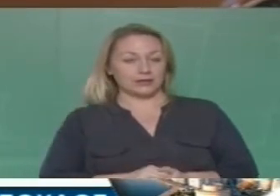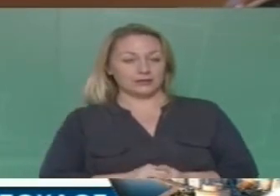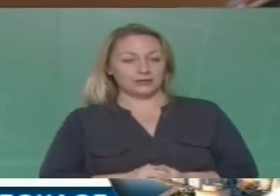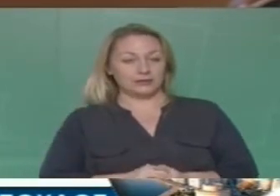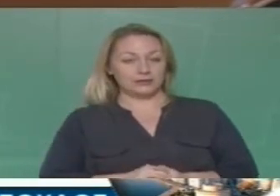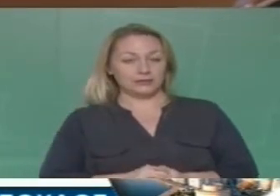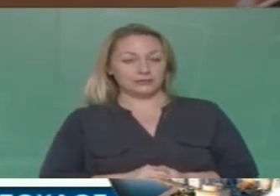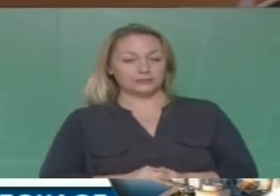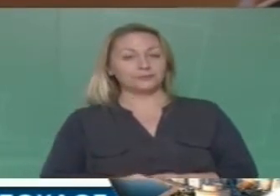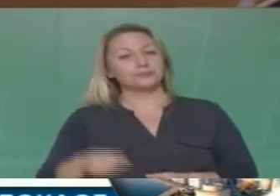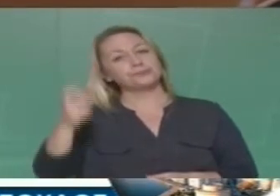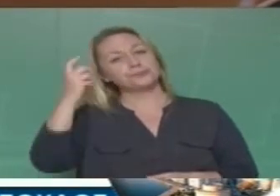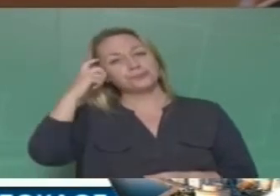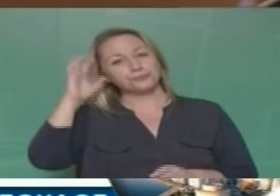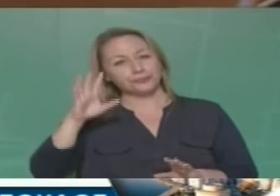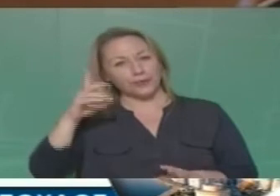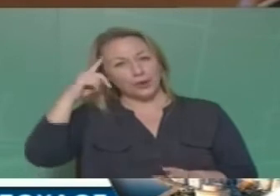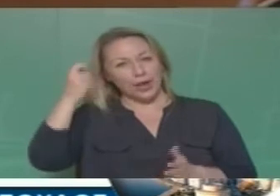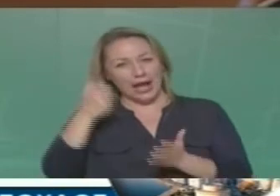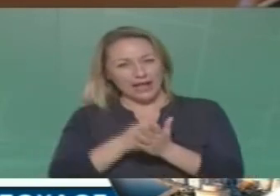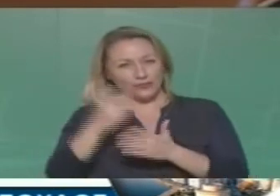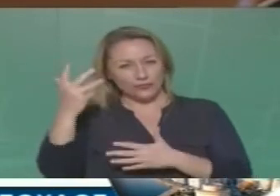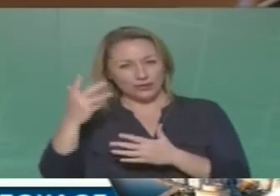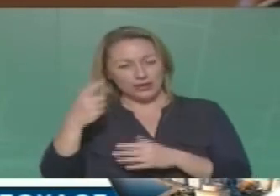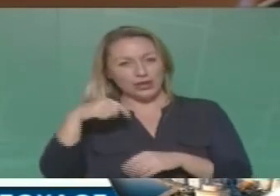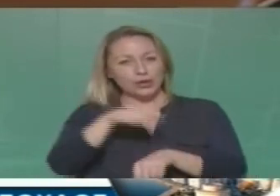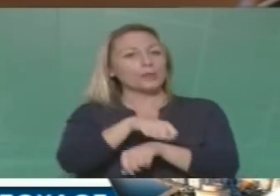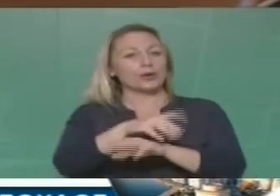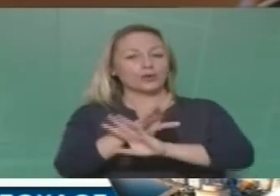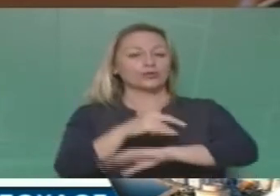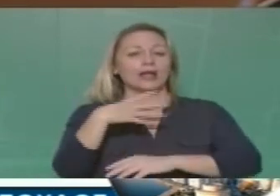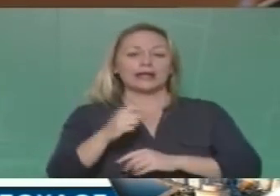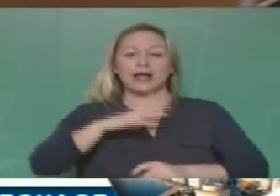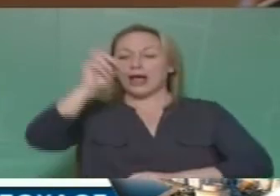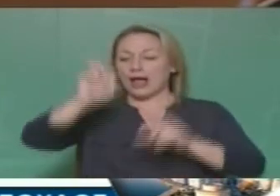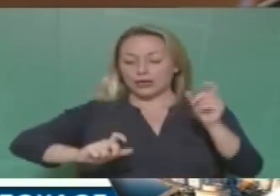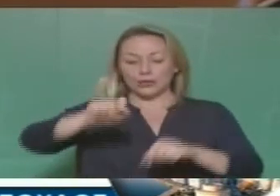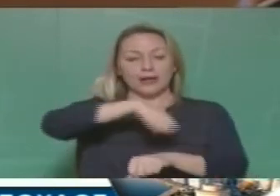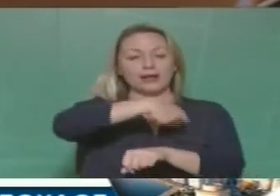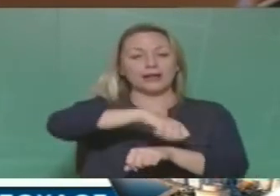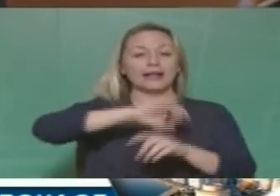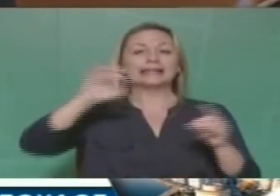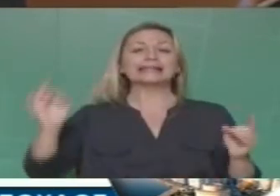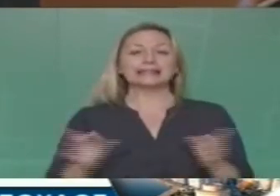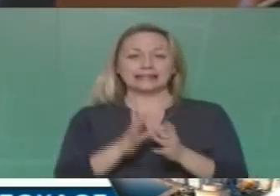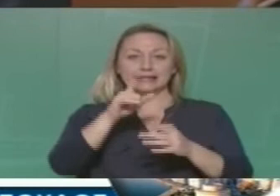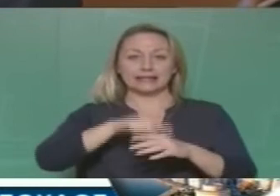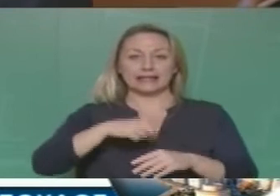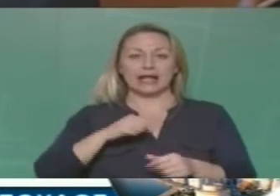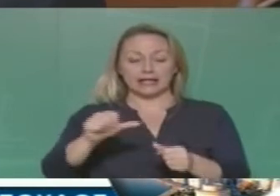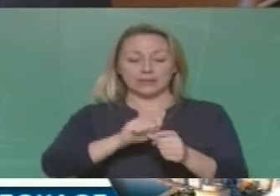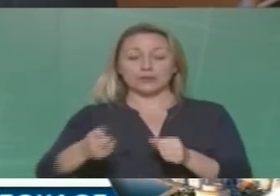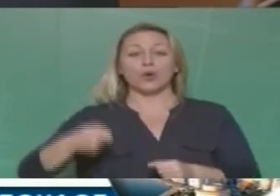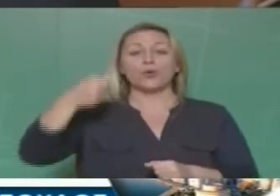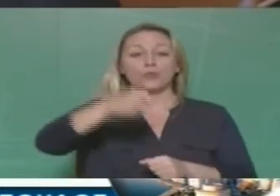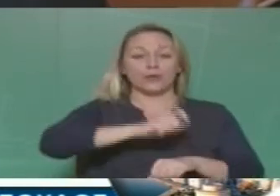Και οπωσδήποτε γνωρίζετε όπως και πολλοί δικηγόροι εδώ μέσα ότι η καθυστέρηση πληρωμής είναι ποινικό αδίκημα. Το γνωρίζετε